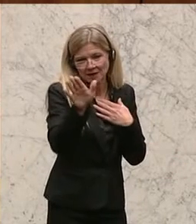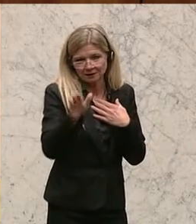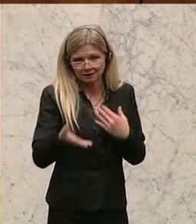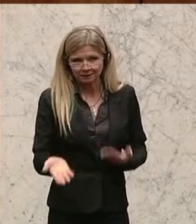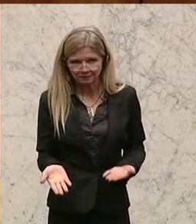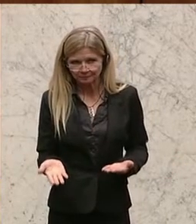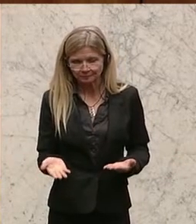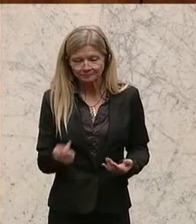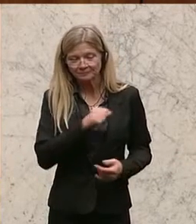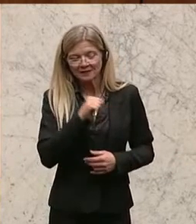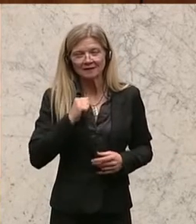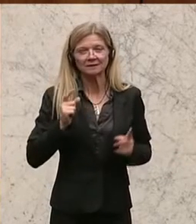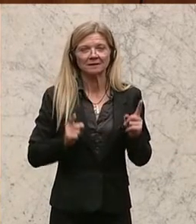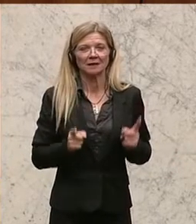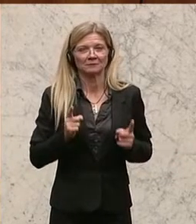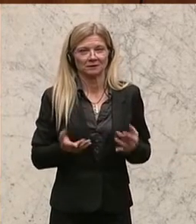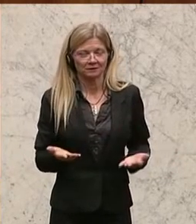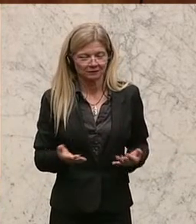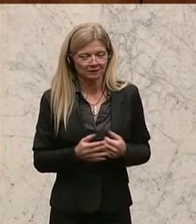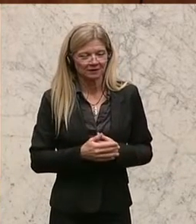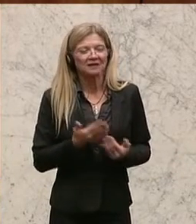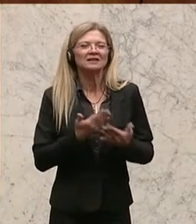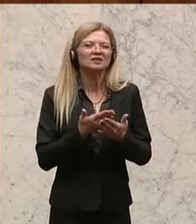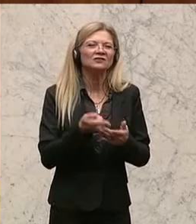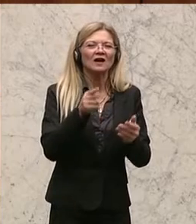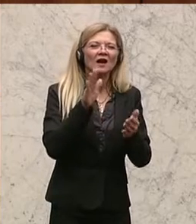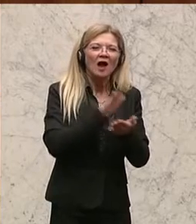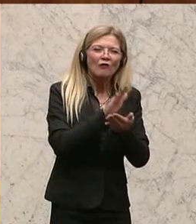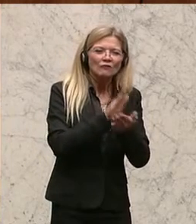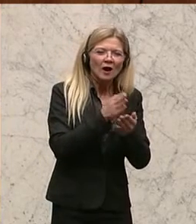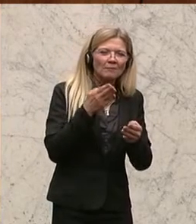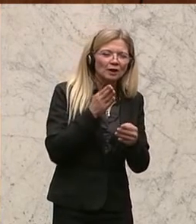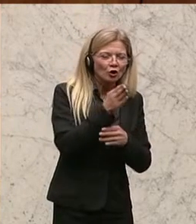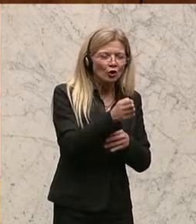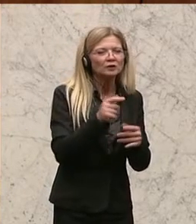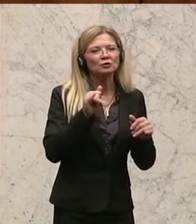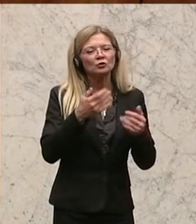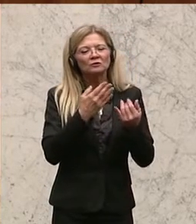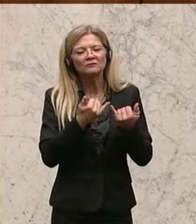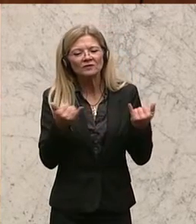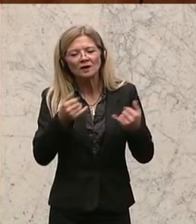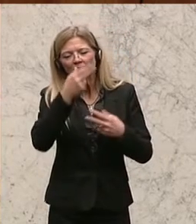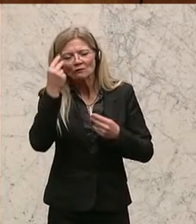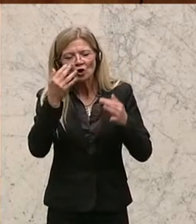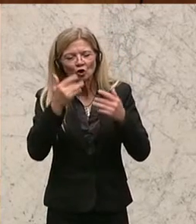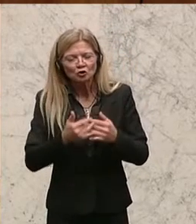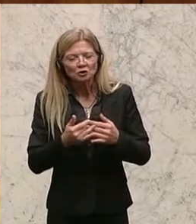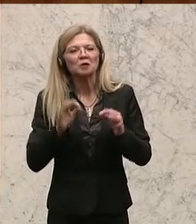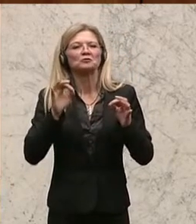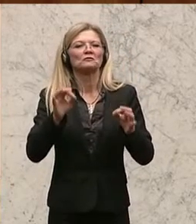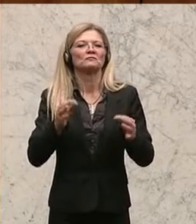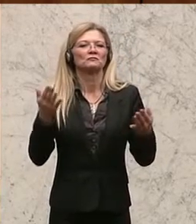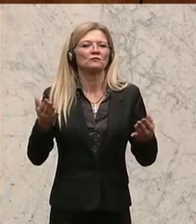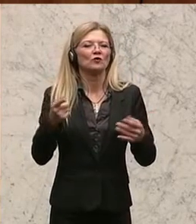der Aufgabenorientierung. Ein Abgehen vom Verteilungsschlüssel nach Bevölkerungszahl könnte ja dem